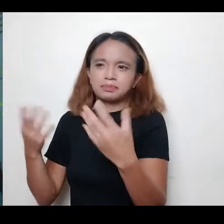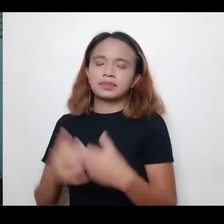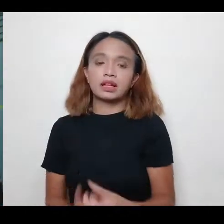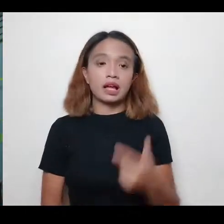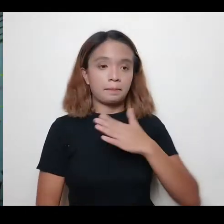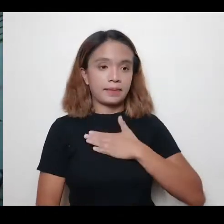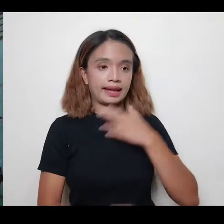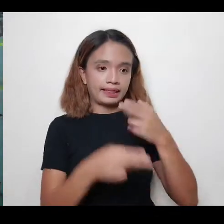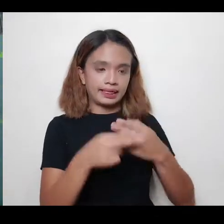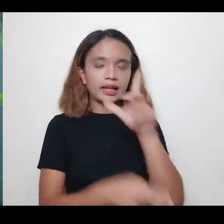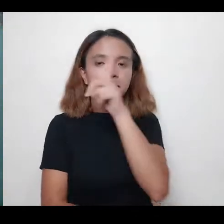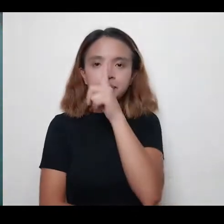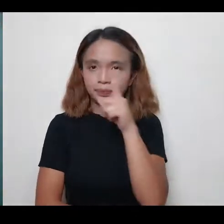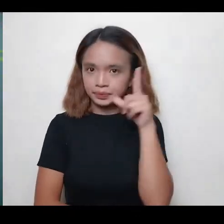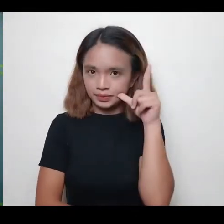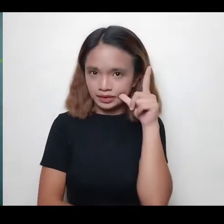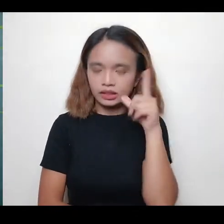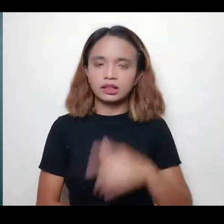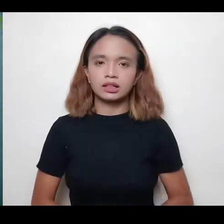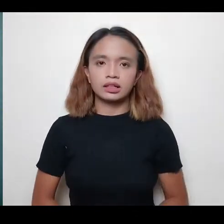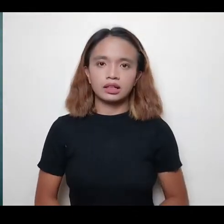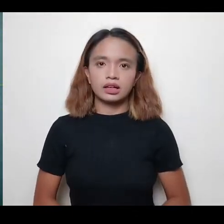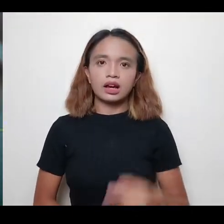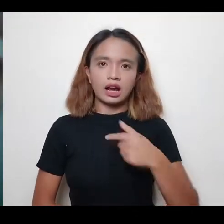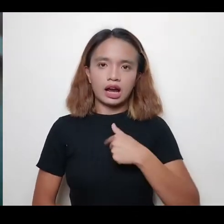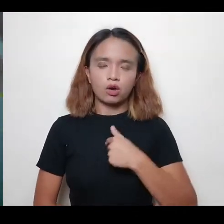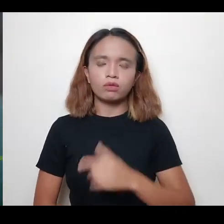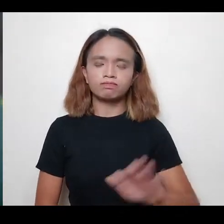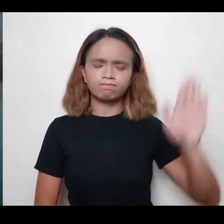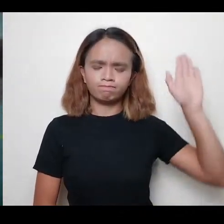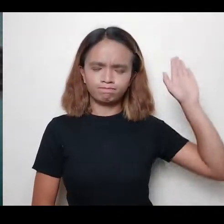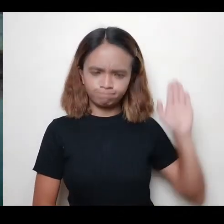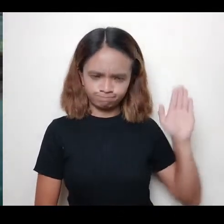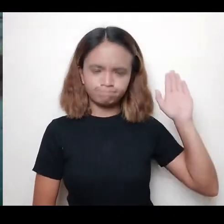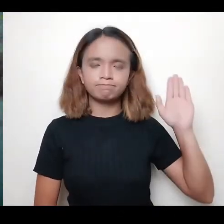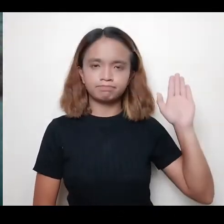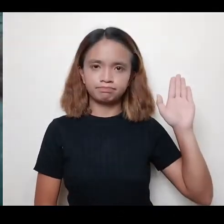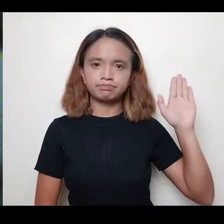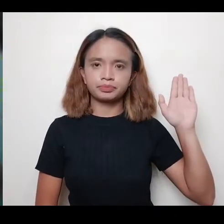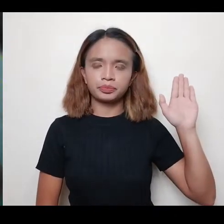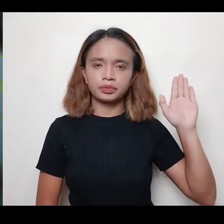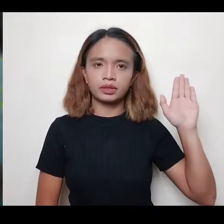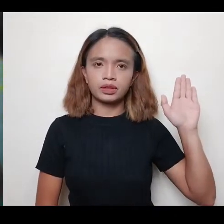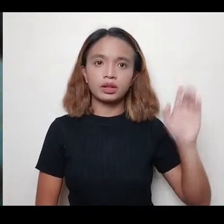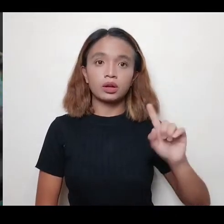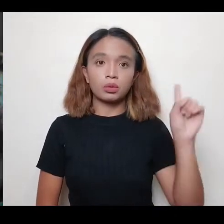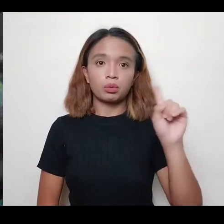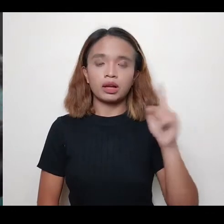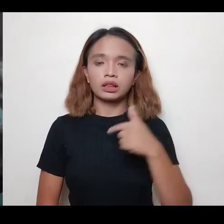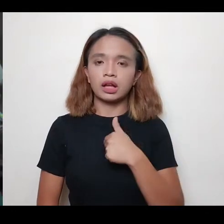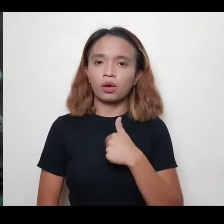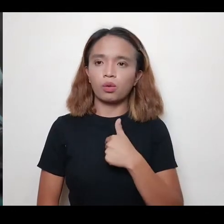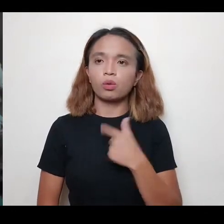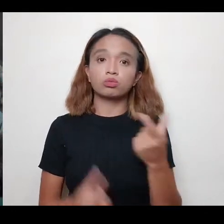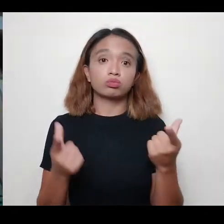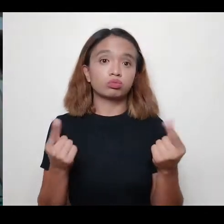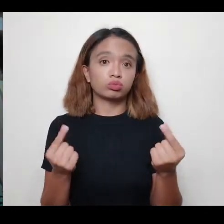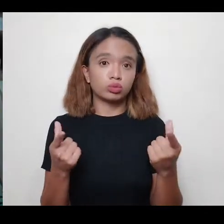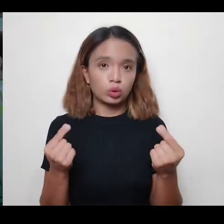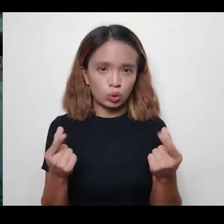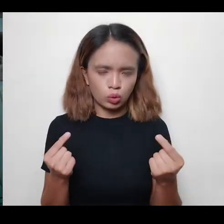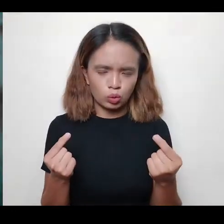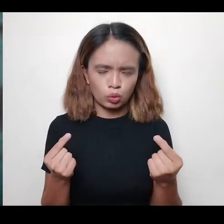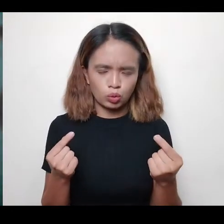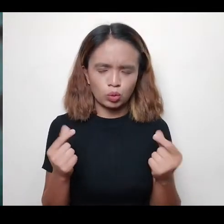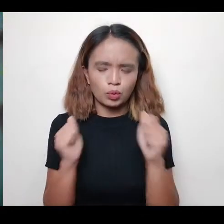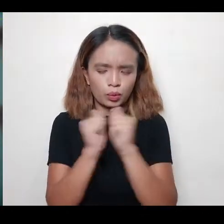Ako si Maria Leonor Gerona Robredo. Ay taimtim kong pinanunumpaan, natutuparin ko